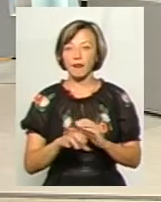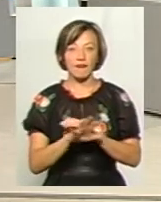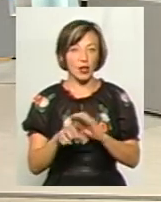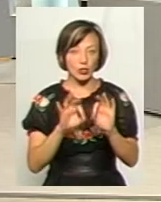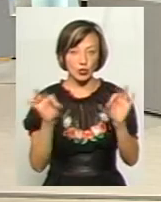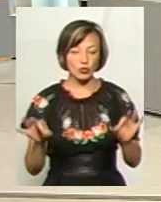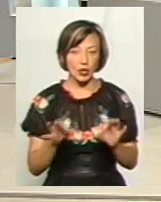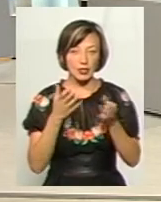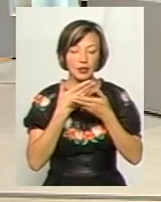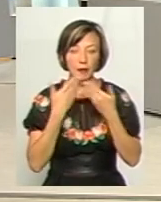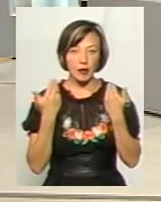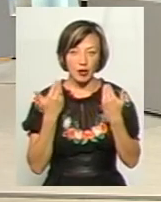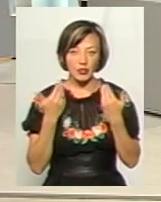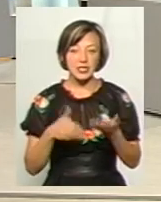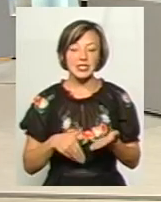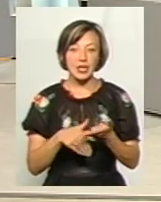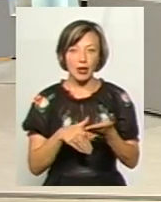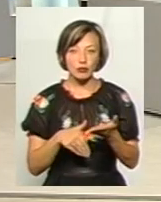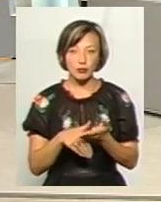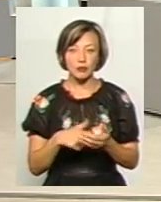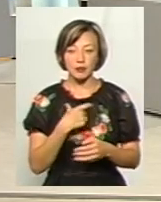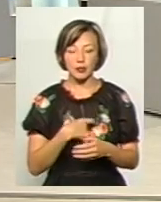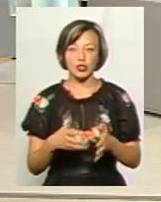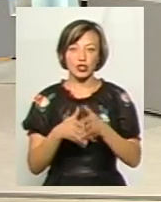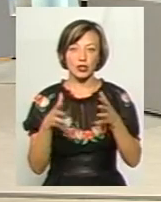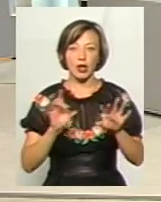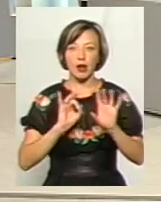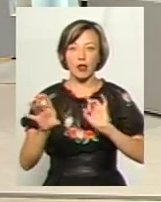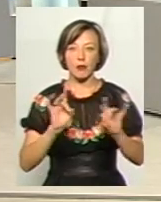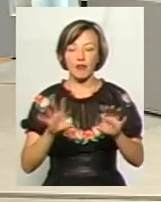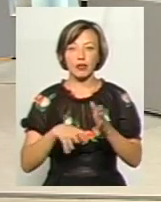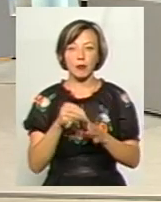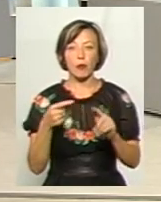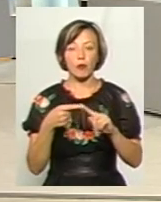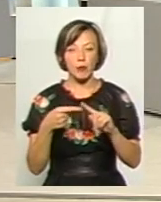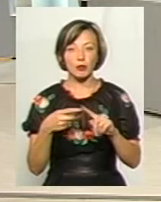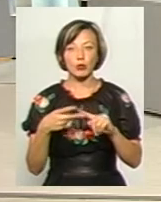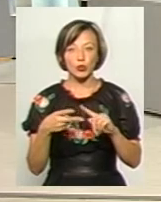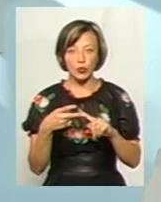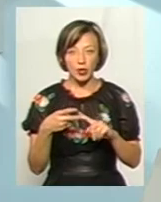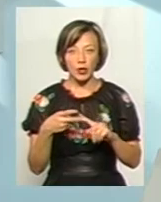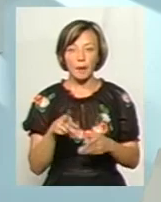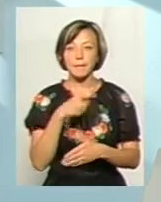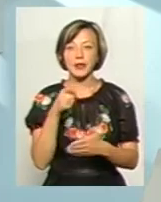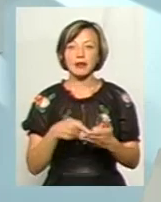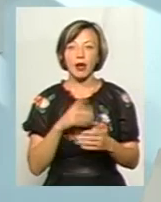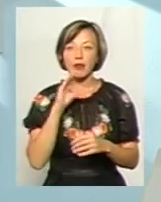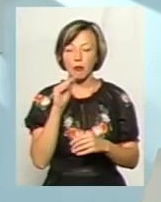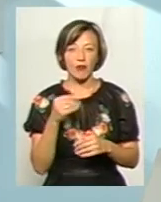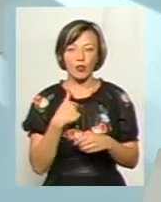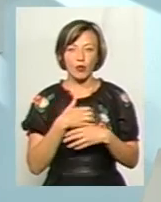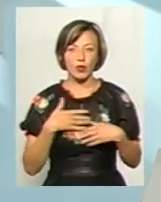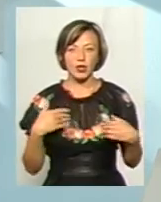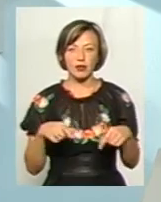нічого і, відповідно, не мають засобів для того, щоб себе широко рекламувати на виборах. Це по-перше. А по-друге, от питання мови, я б не